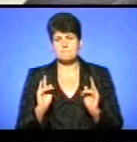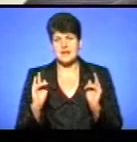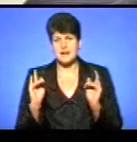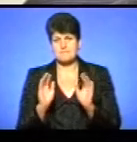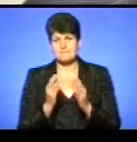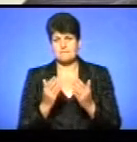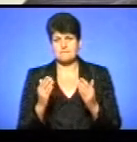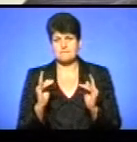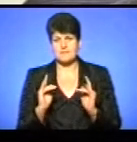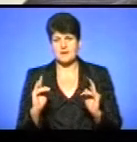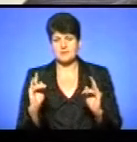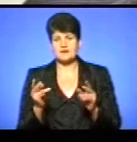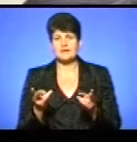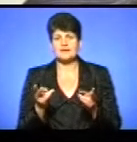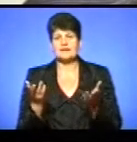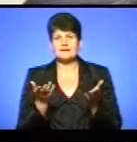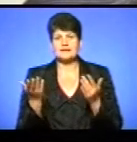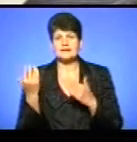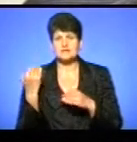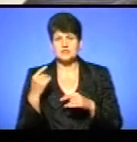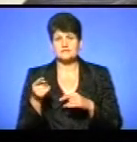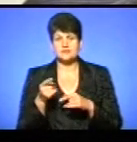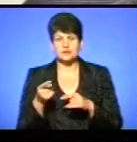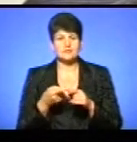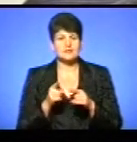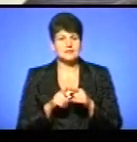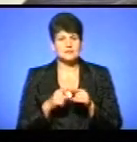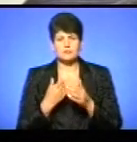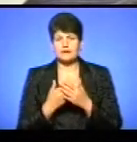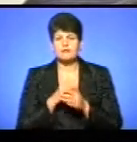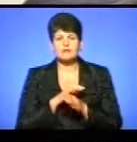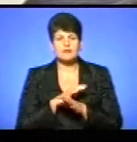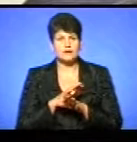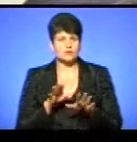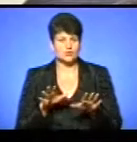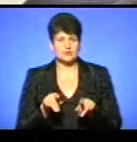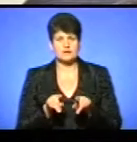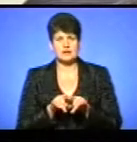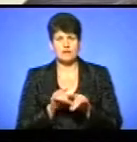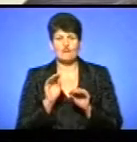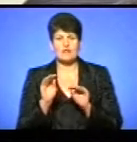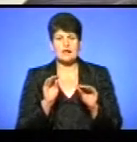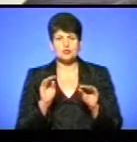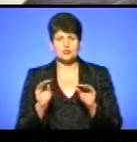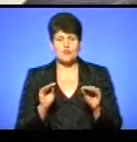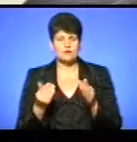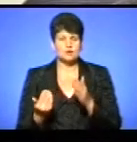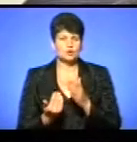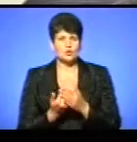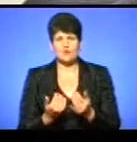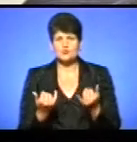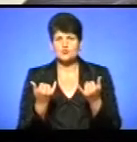меблі паркові, які, скажімо, раніше в Тернополі таких зразків не було. Також влаштовано нове зовсім